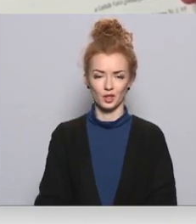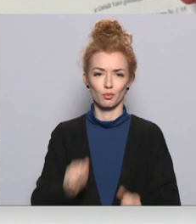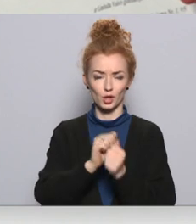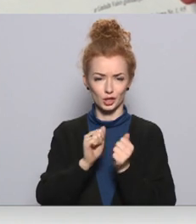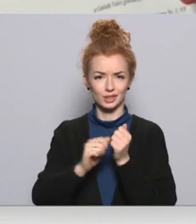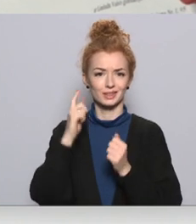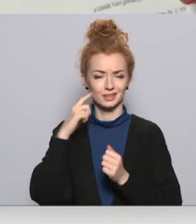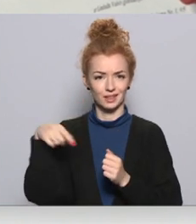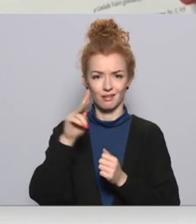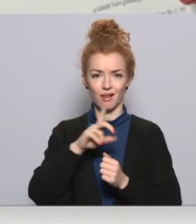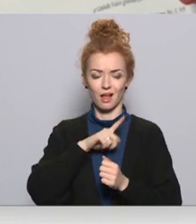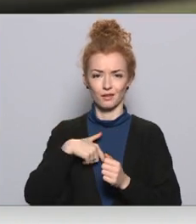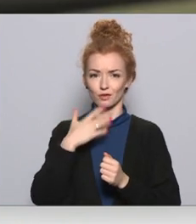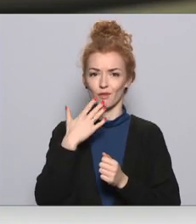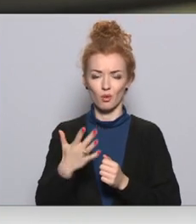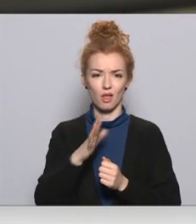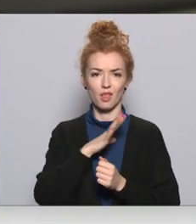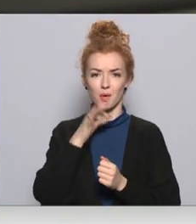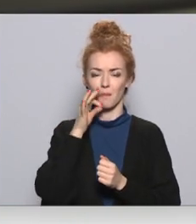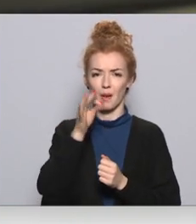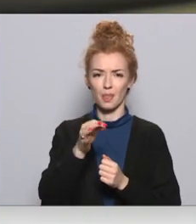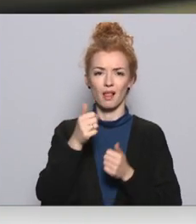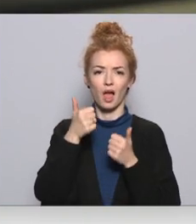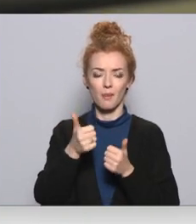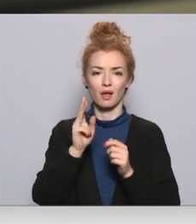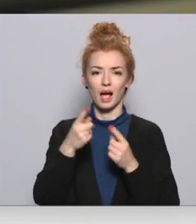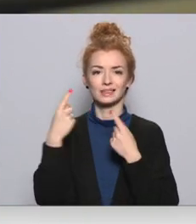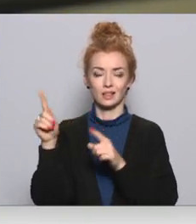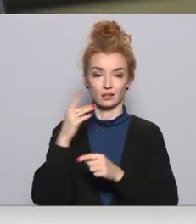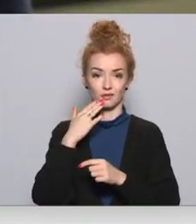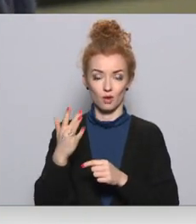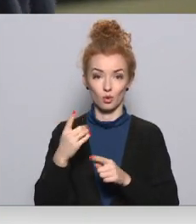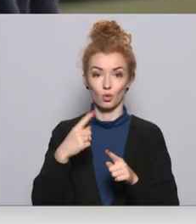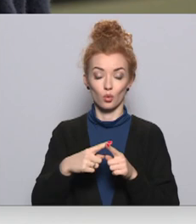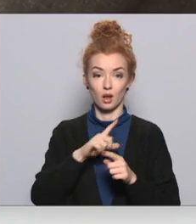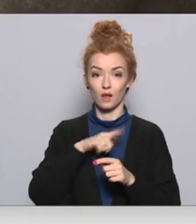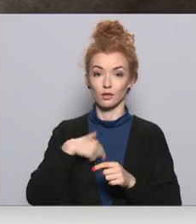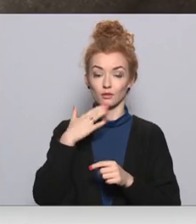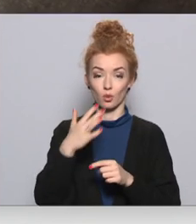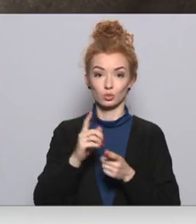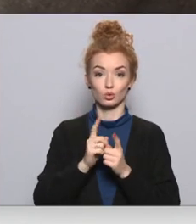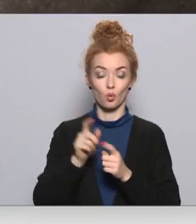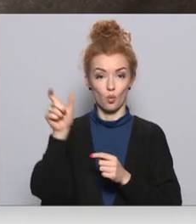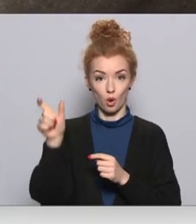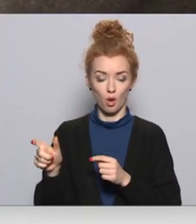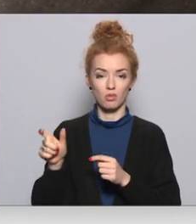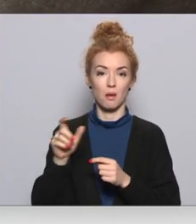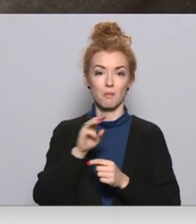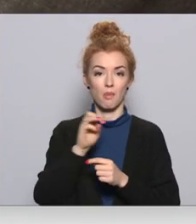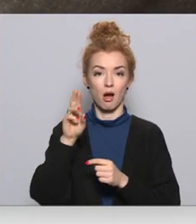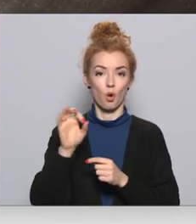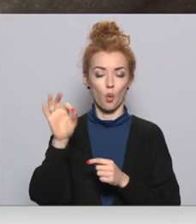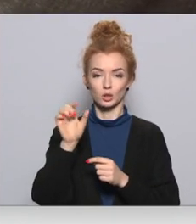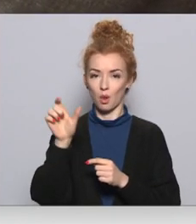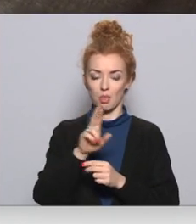sakām, ka Latviešu valodā nav iespējams izteikties tik labi kā citās valodās. Latviešu valodas skolotāja Māra ozoltam nepiekrīt.